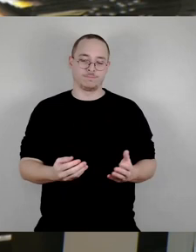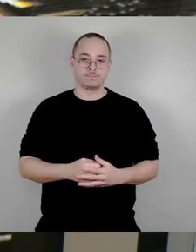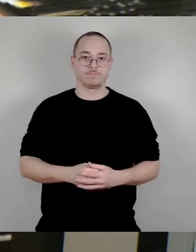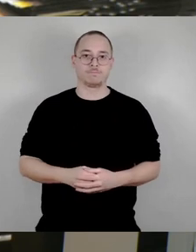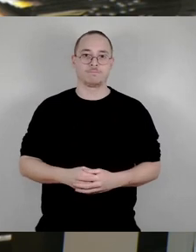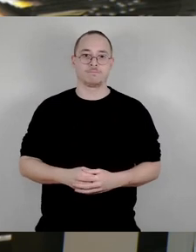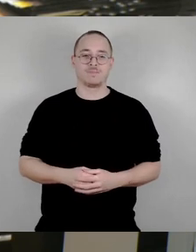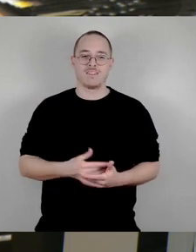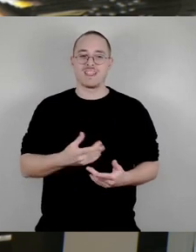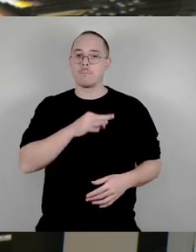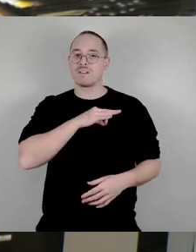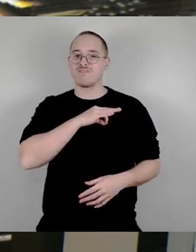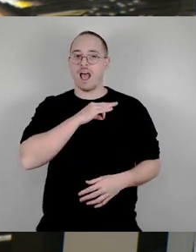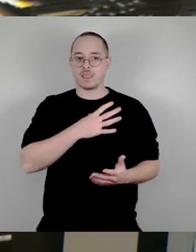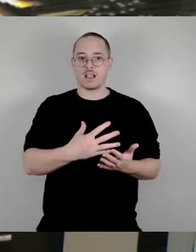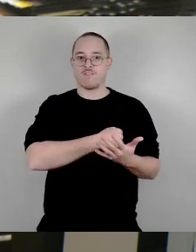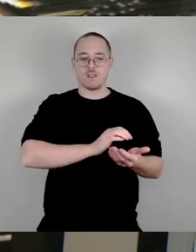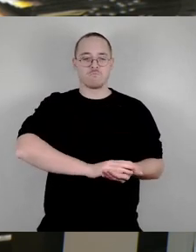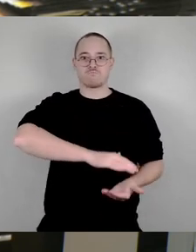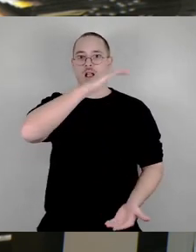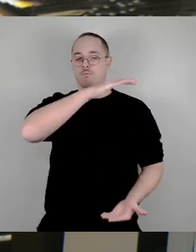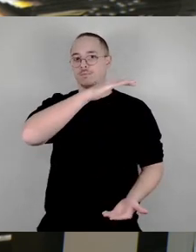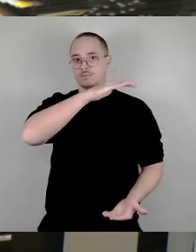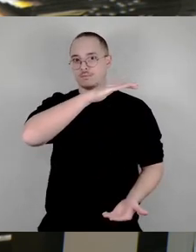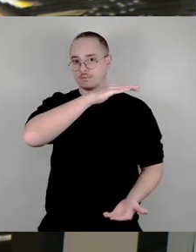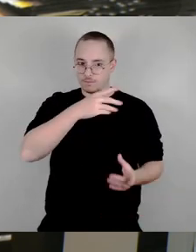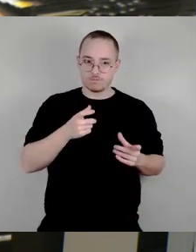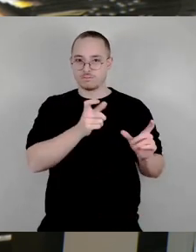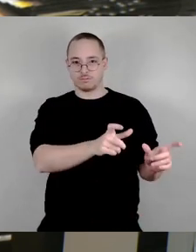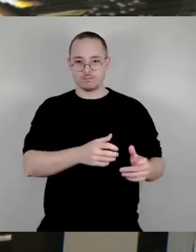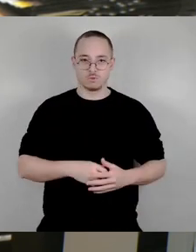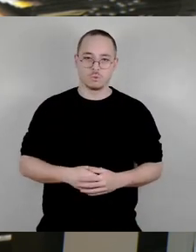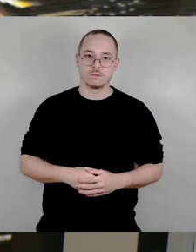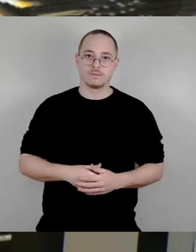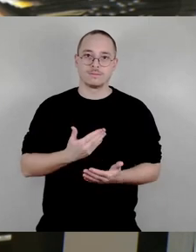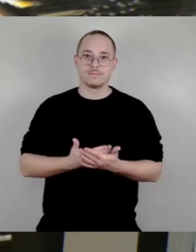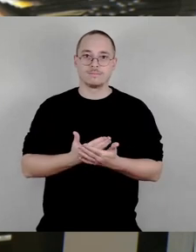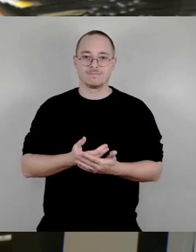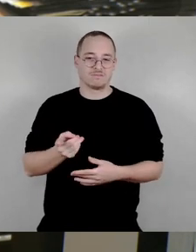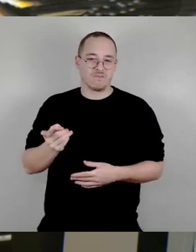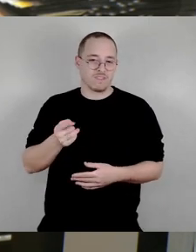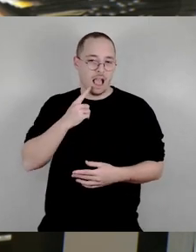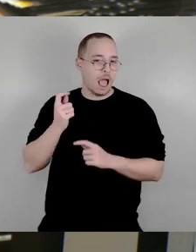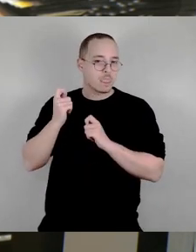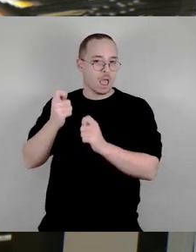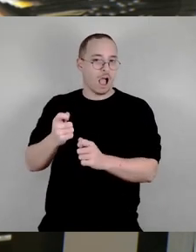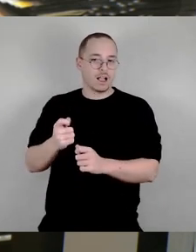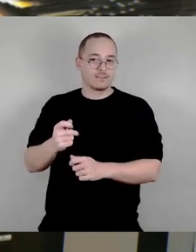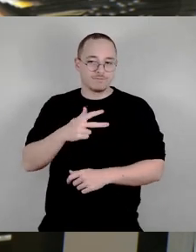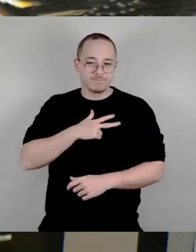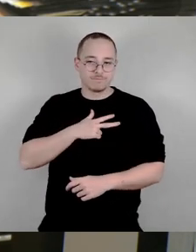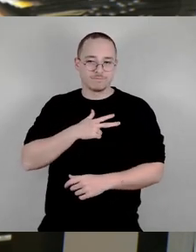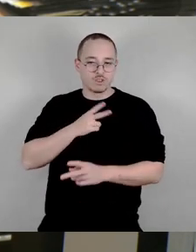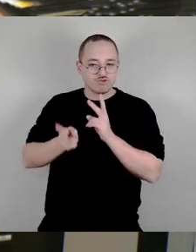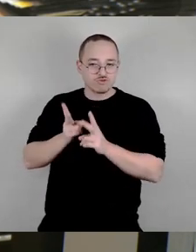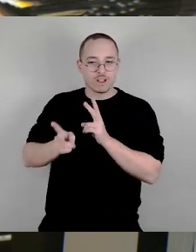Risiken müssen wir vorbeugen, das wird die Zukunft zeigen. Der Antrag ist im Prinzip insofern unschädlich, aber auch im Prinzip eigentlich